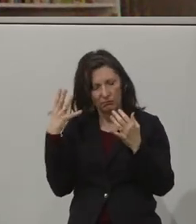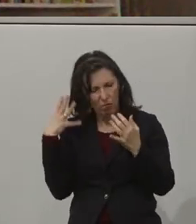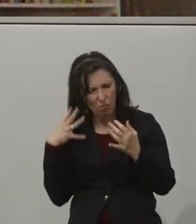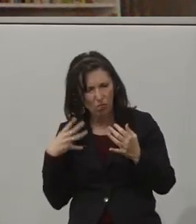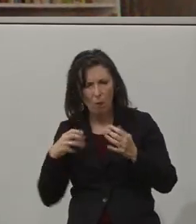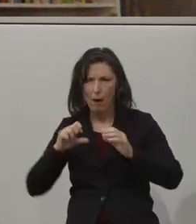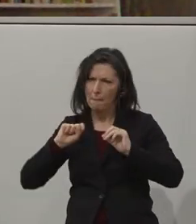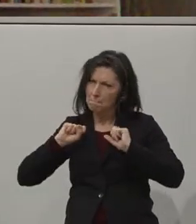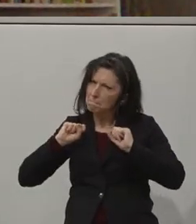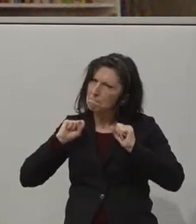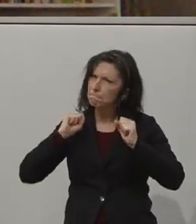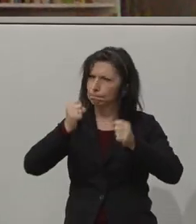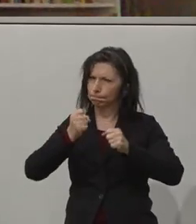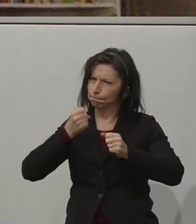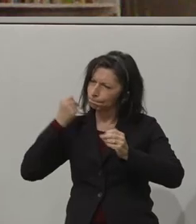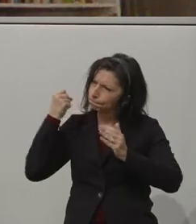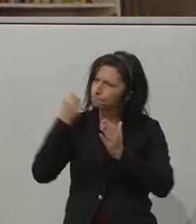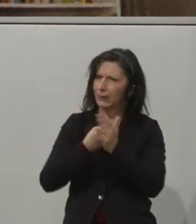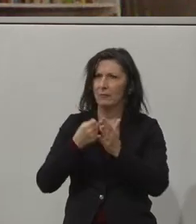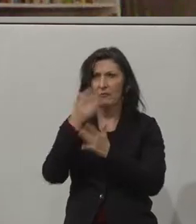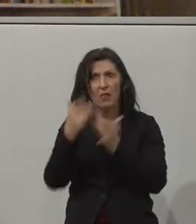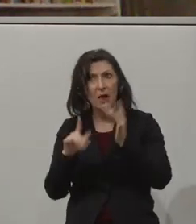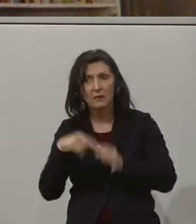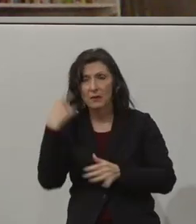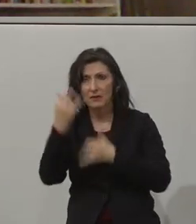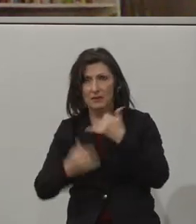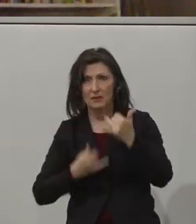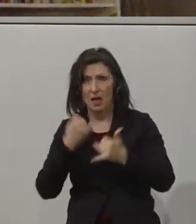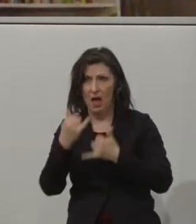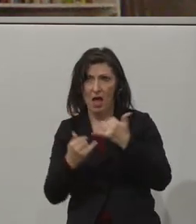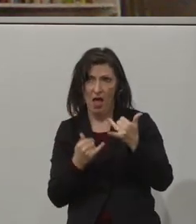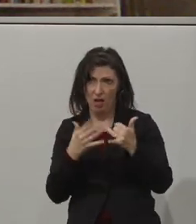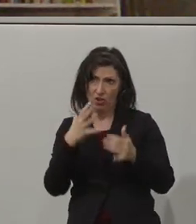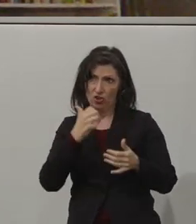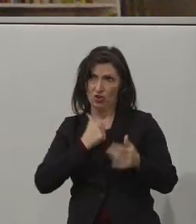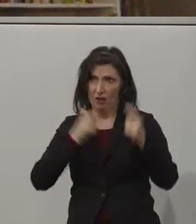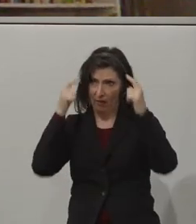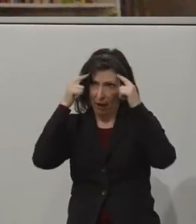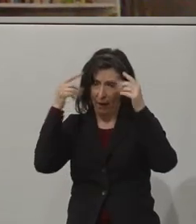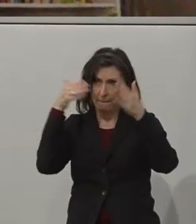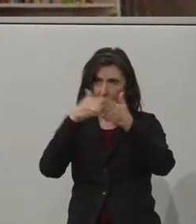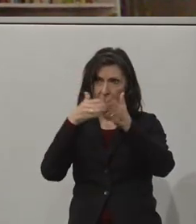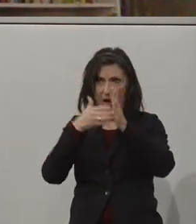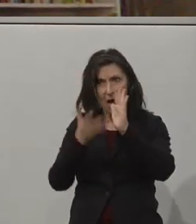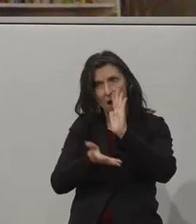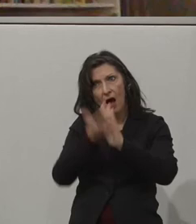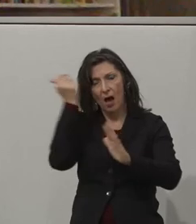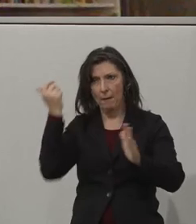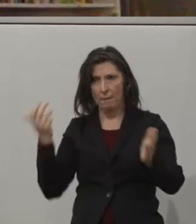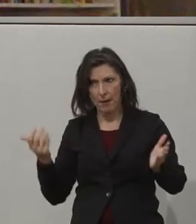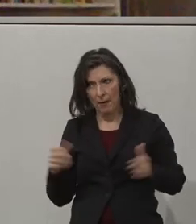können wir auch nächstes Jahr, dass wir eine Frage und ein Angebot an